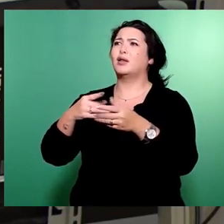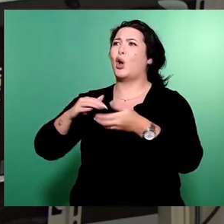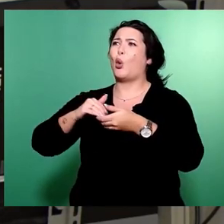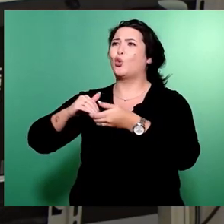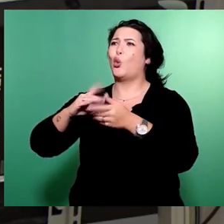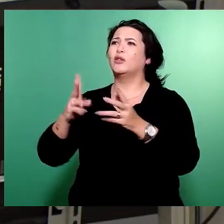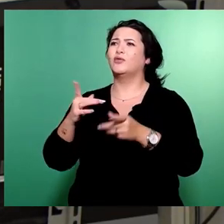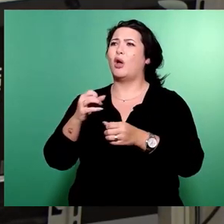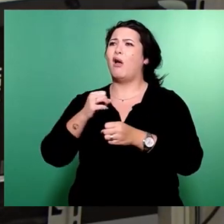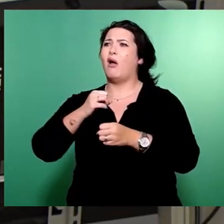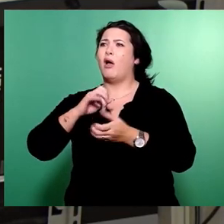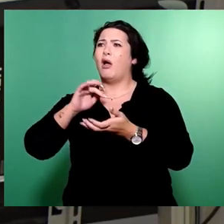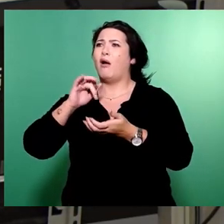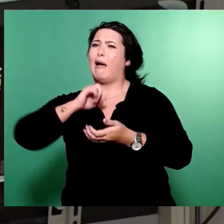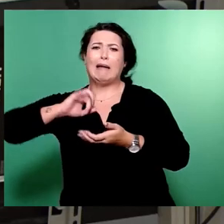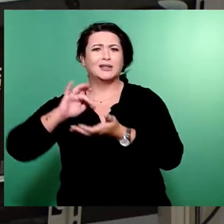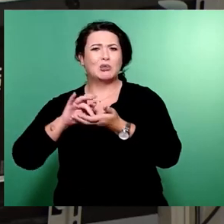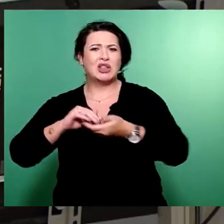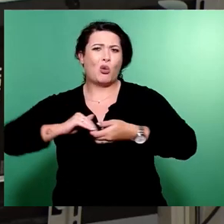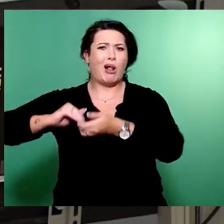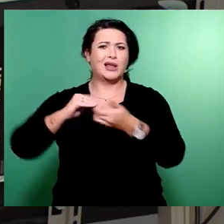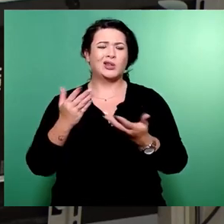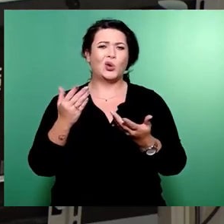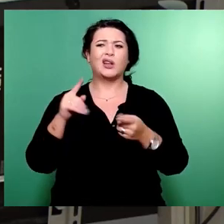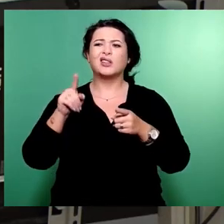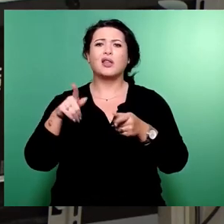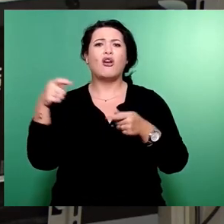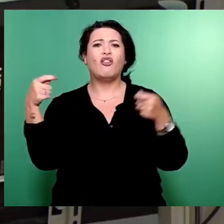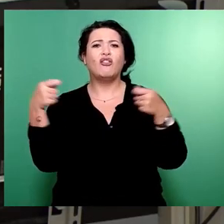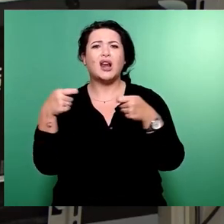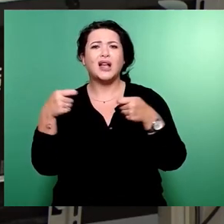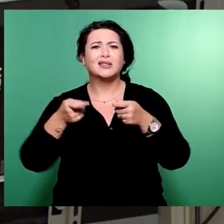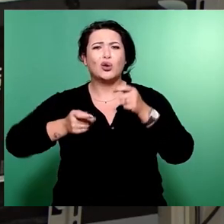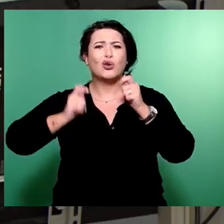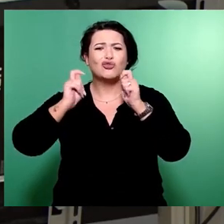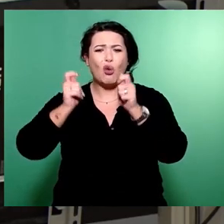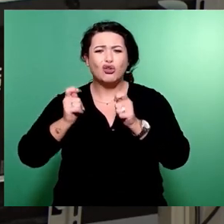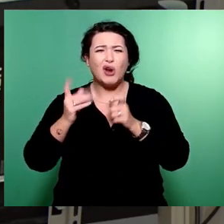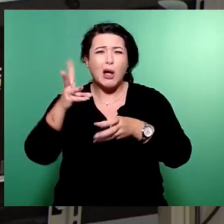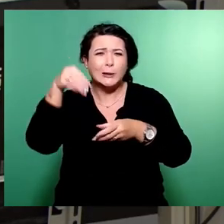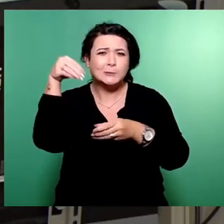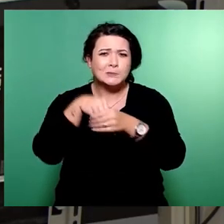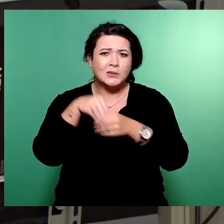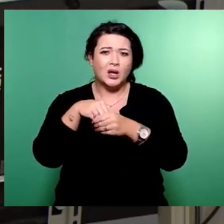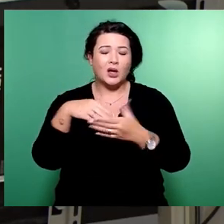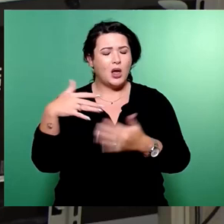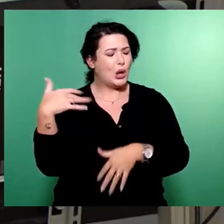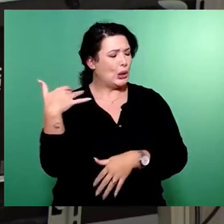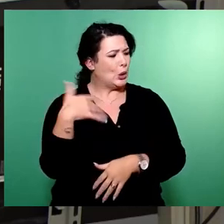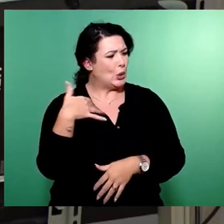-Koalition, an Finanzierungsvorschlägen drin ist, das ist schon sehr abenteuerlich.